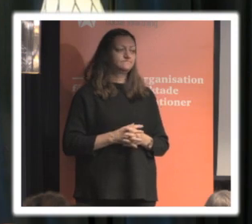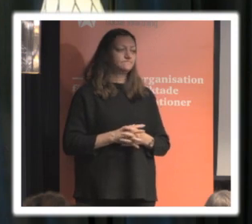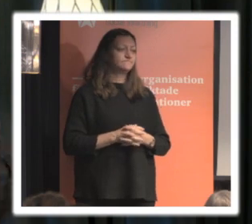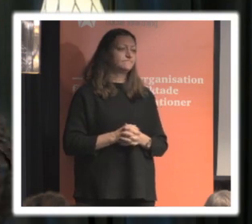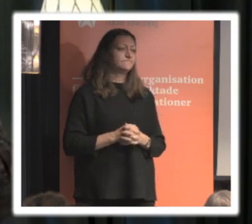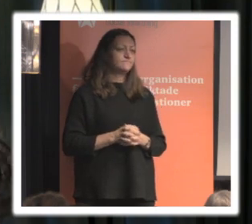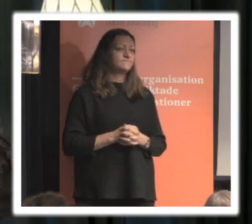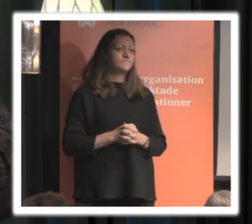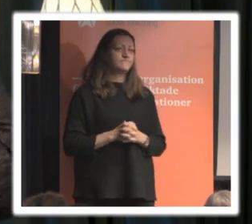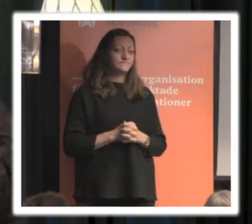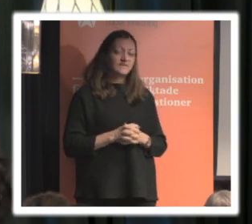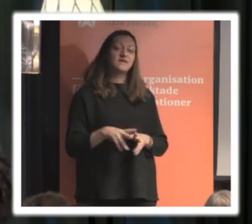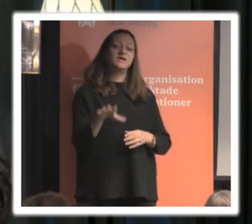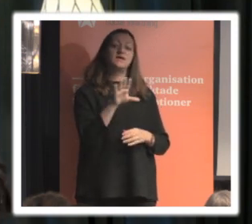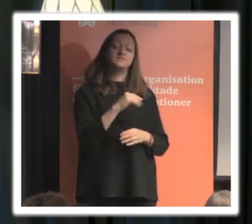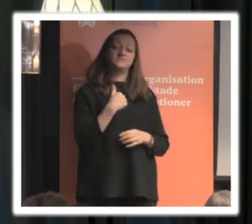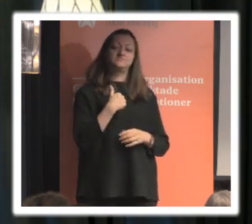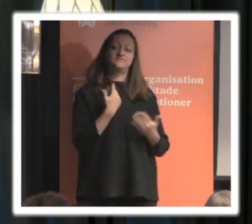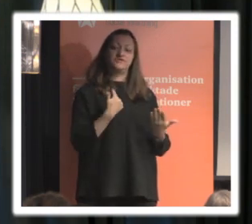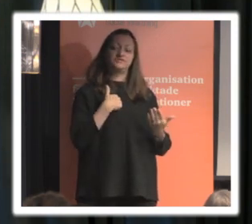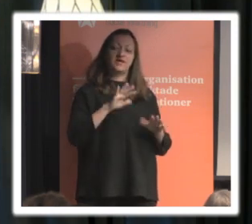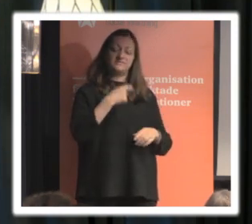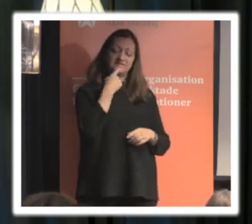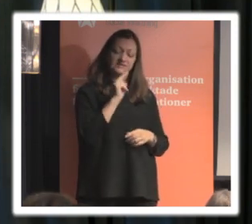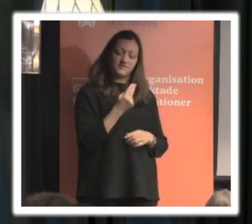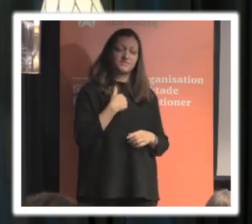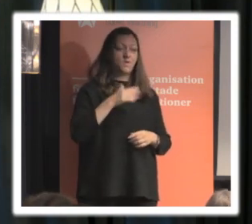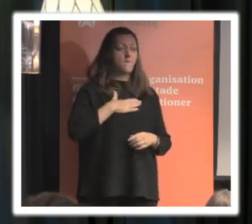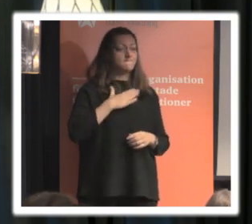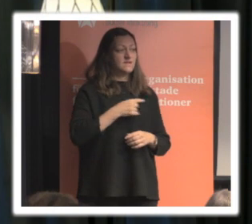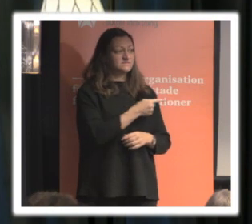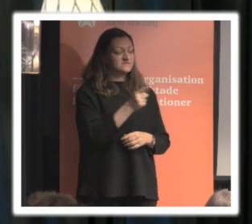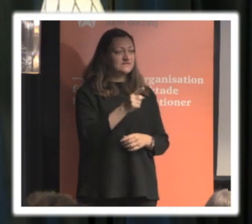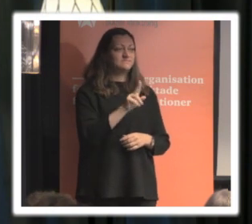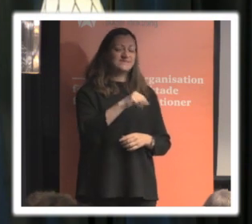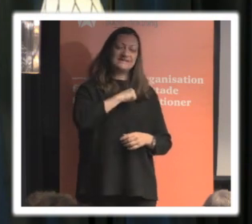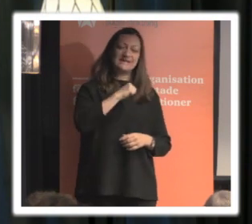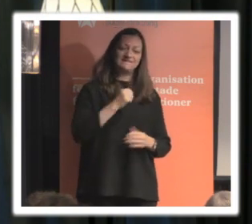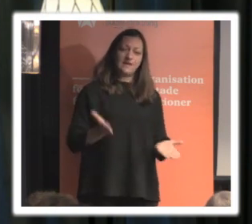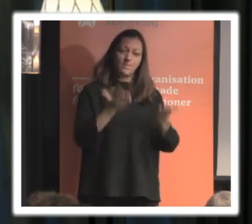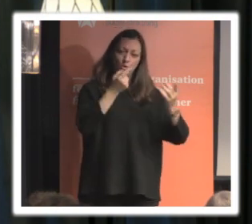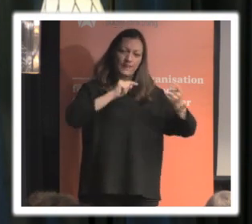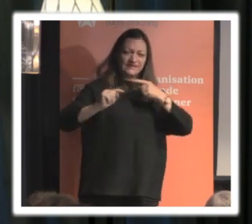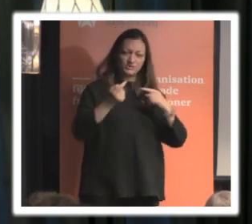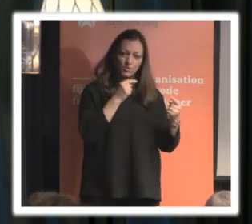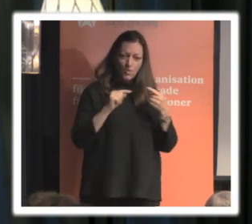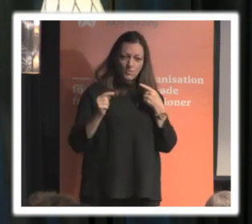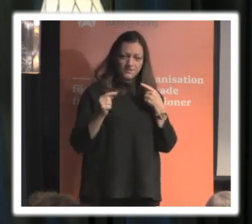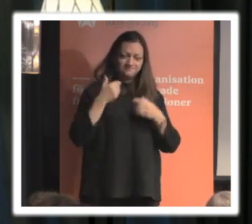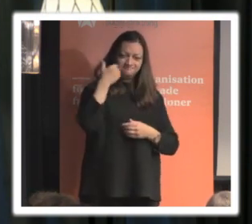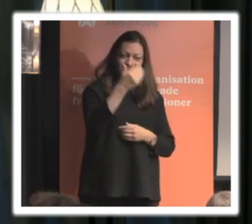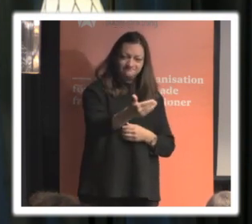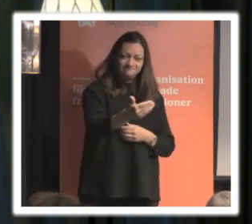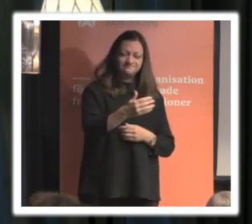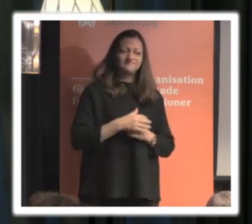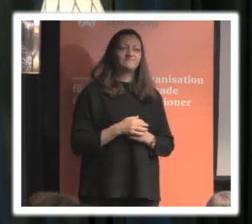Så med de orden hoppas jag att ni kommer ha en trevlig morgondiskussion framöver och